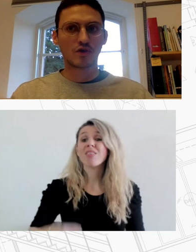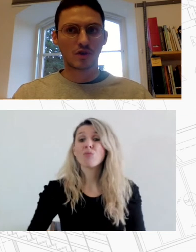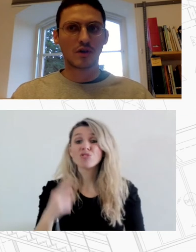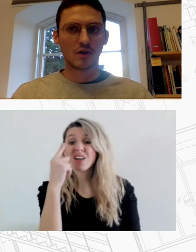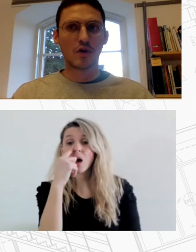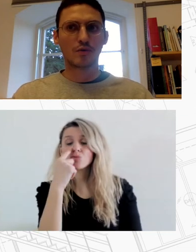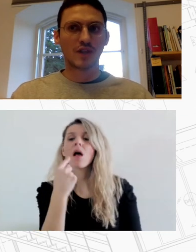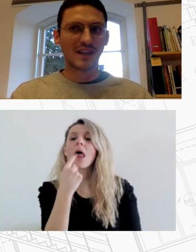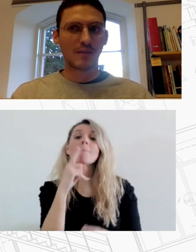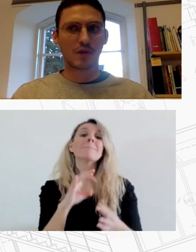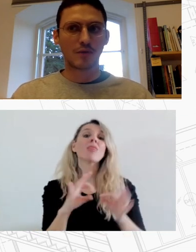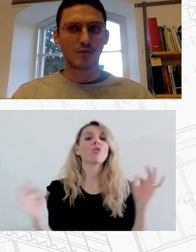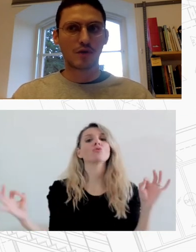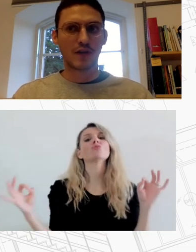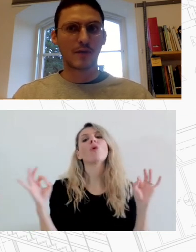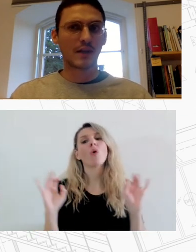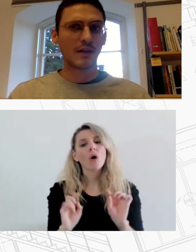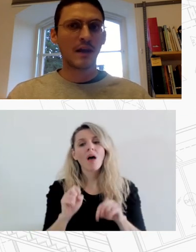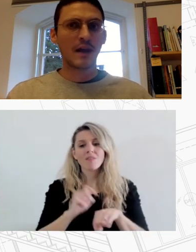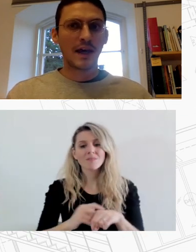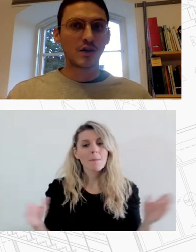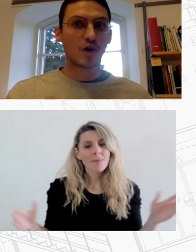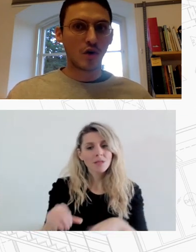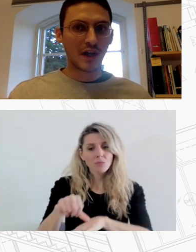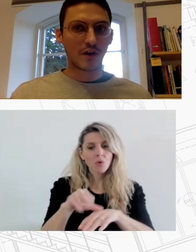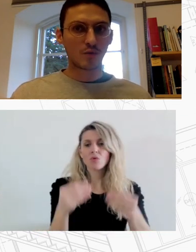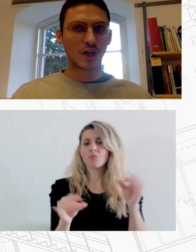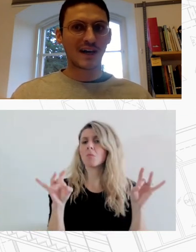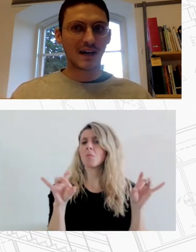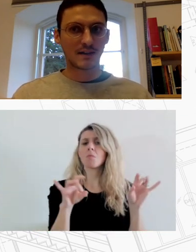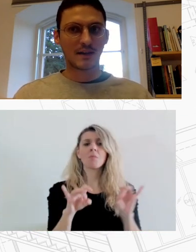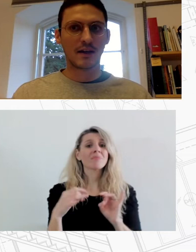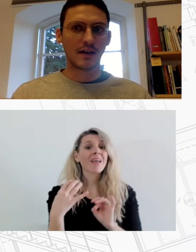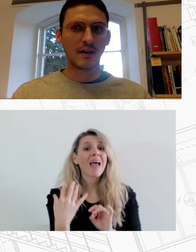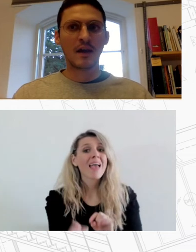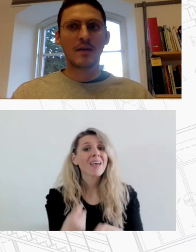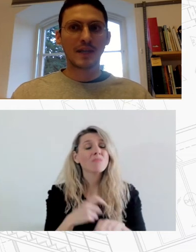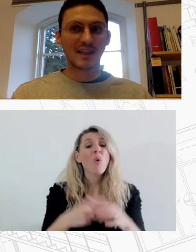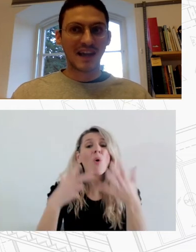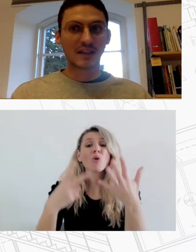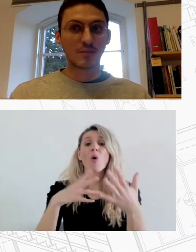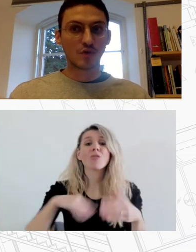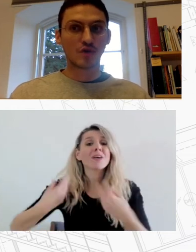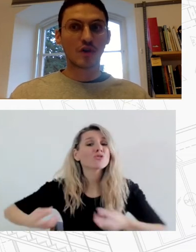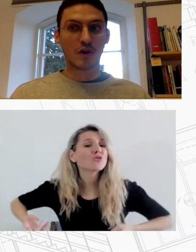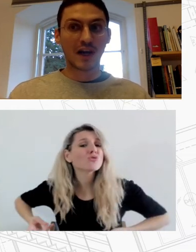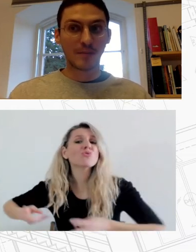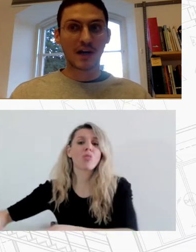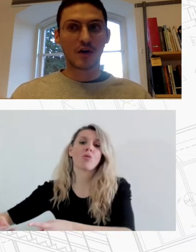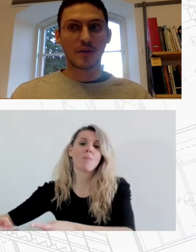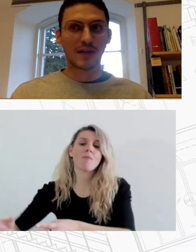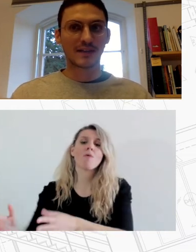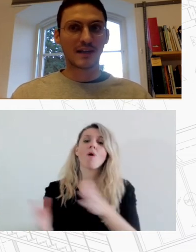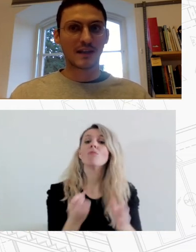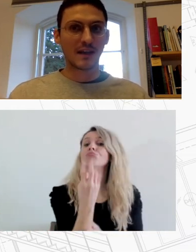μικρούς τόπους δεν αντιμετωπίζουν προβλήματα έχει 8 ανθρώπους σε ακραία στεγεία 56 που ζουν σε δωρεάν